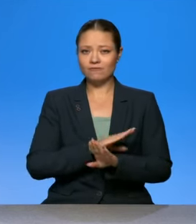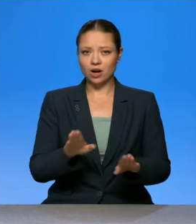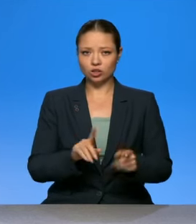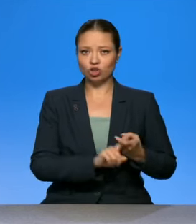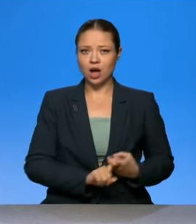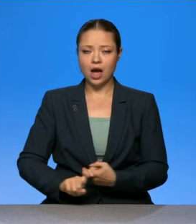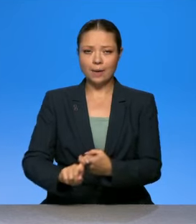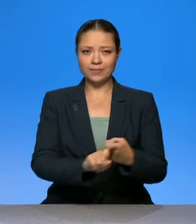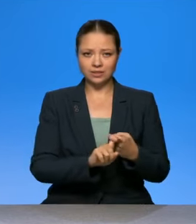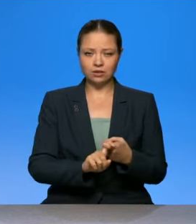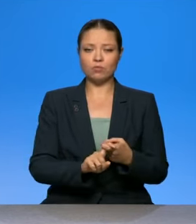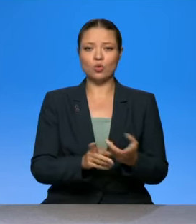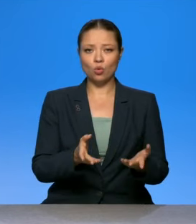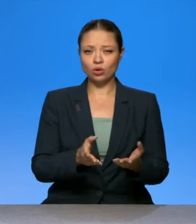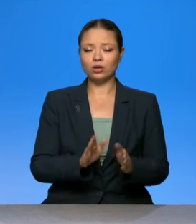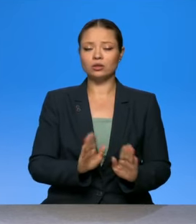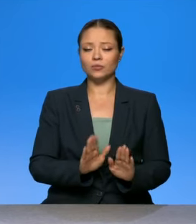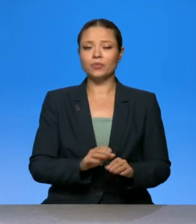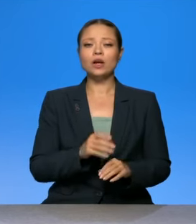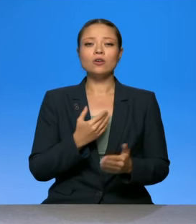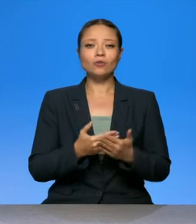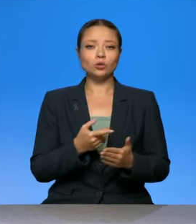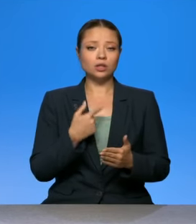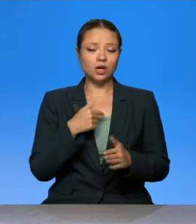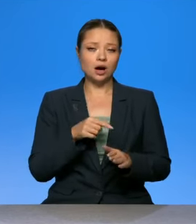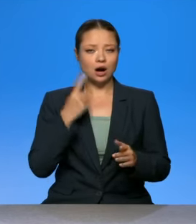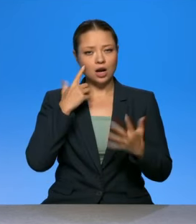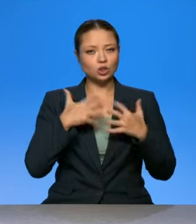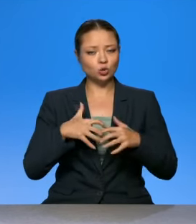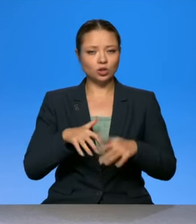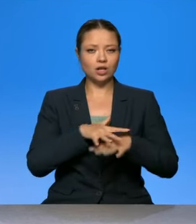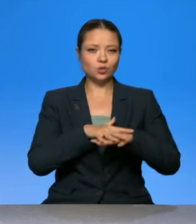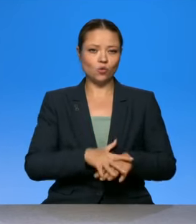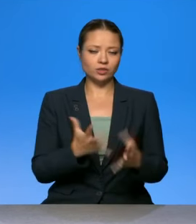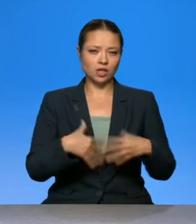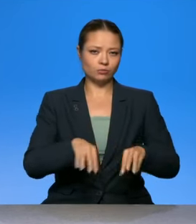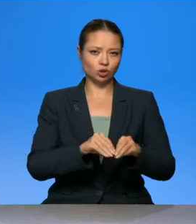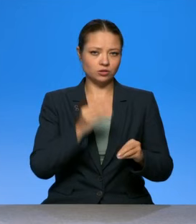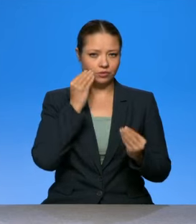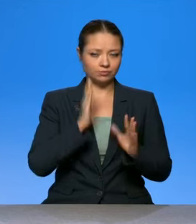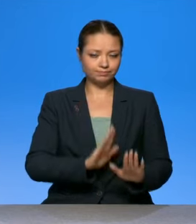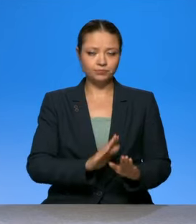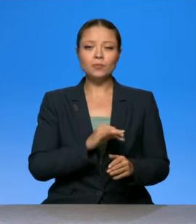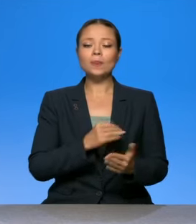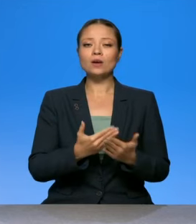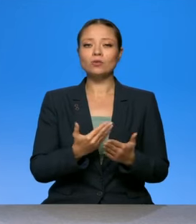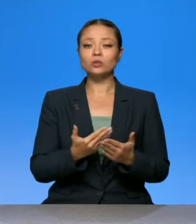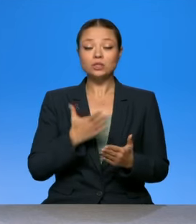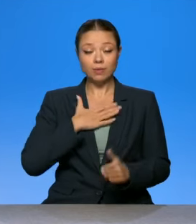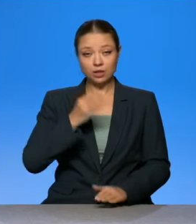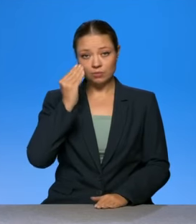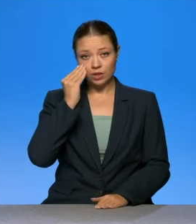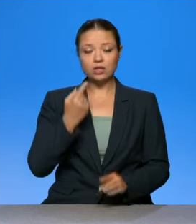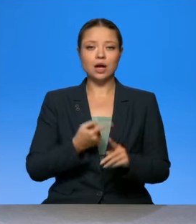так, с общественной точки зрения, как вы заметили, рассуждаю. С этой точки зрения оно было, с моей точки зрения,